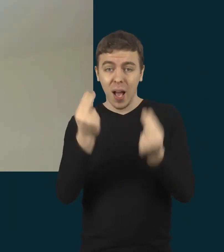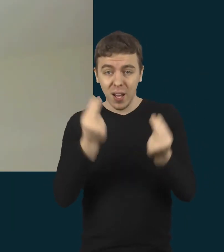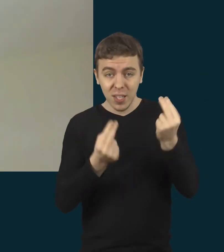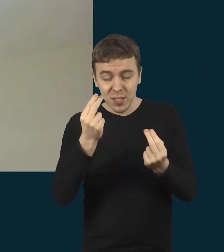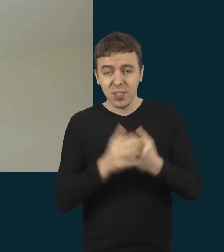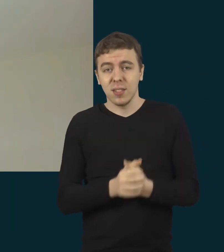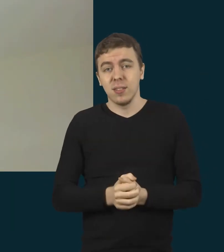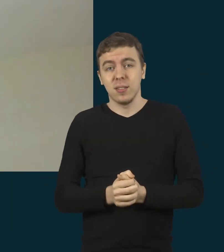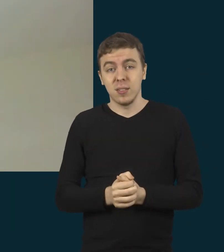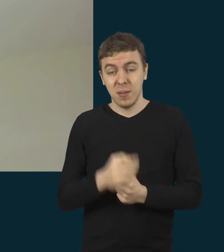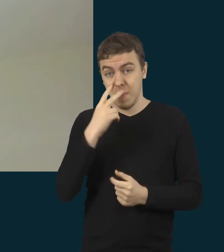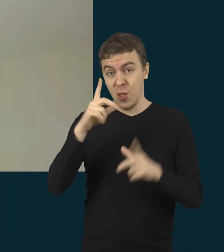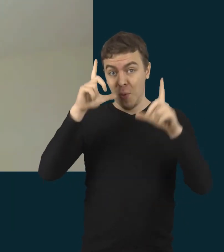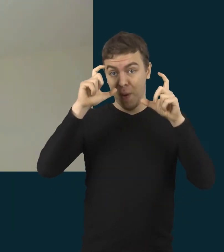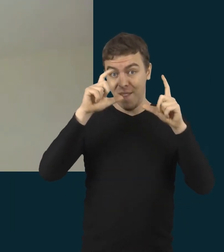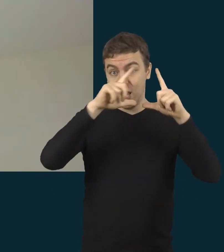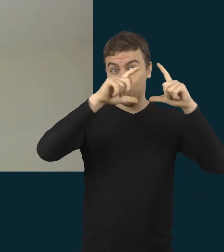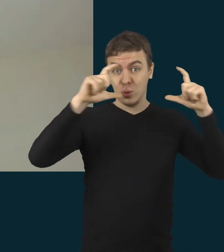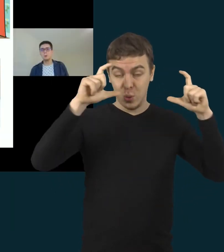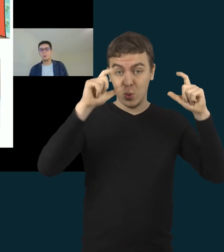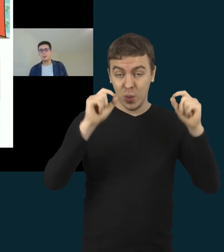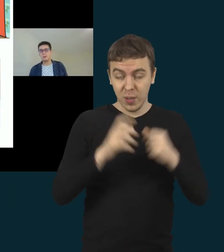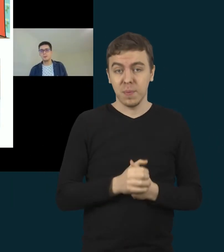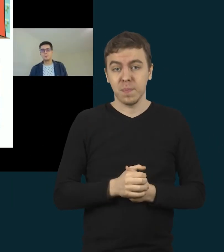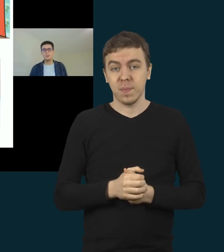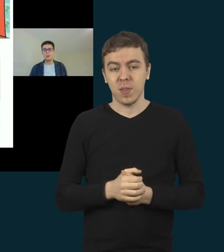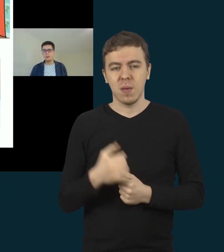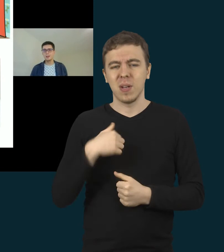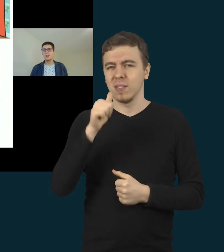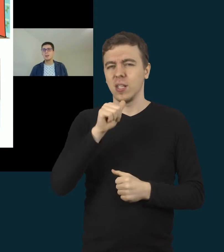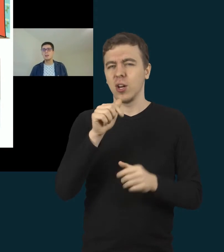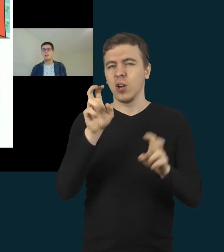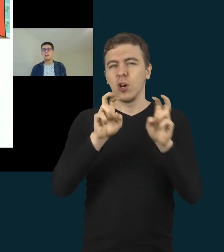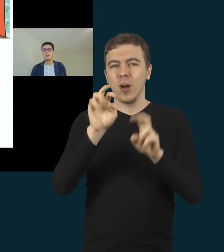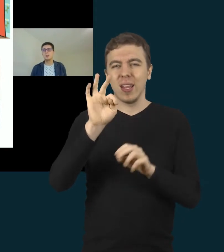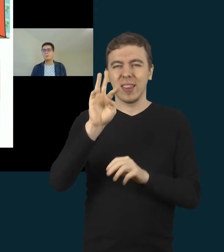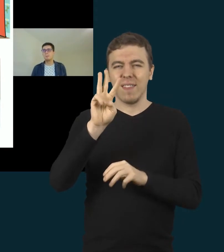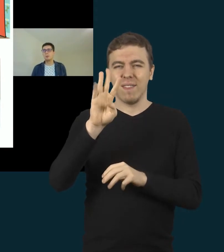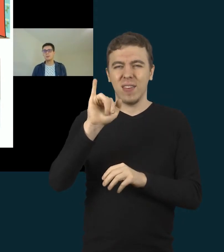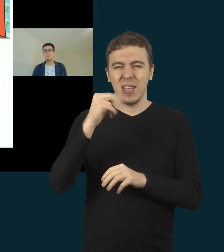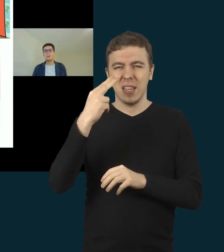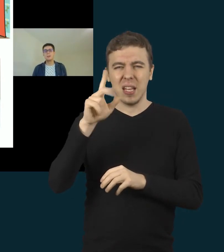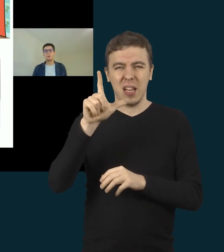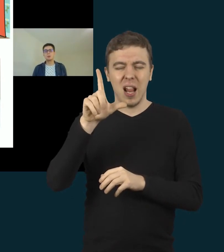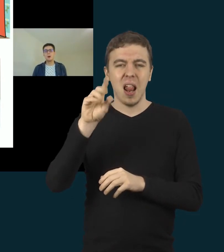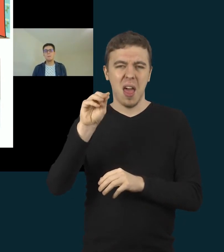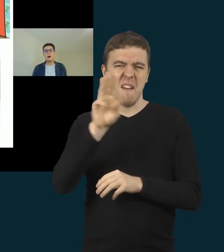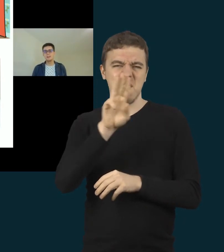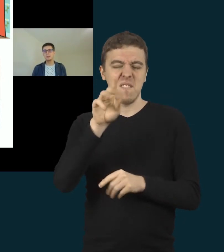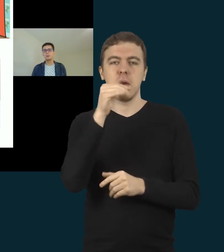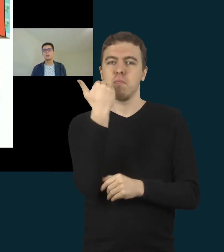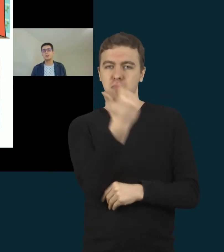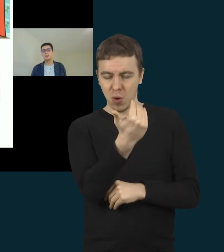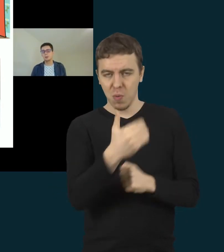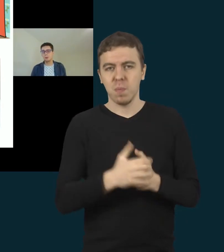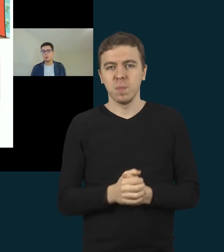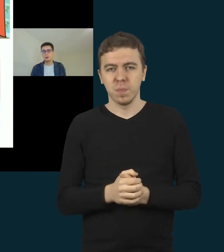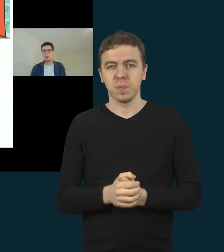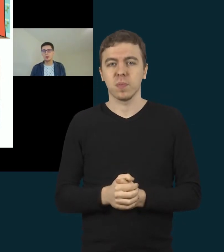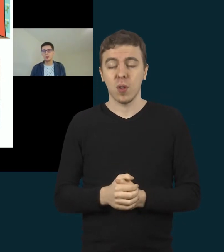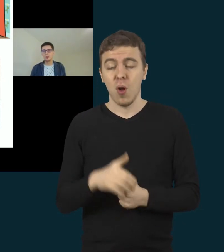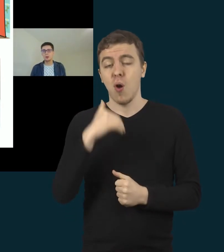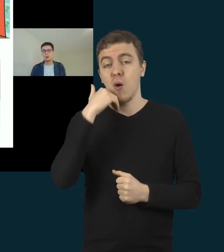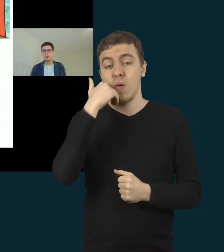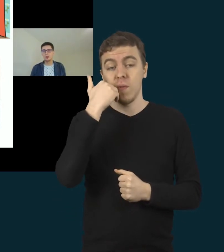pavyksliukai, mes iškodavom tvinkal puslapyje tų pasakų ir tiesiog po to